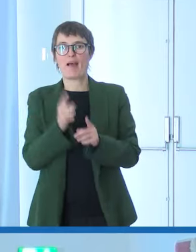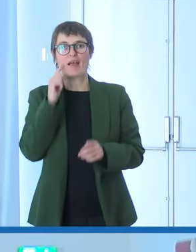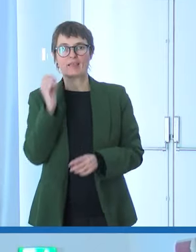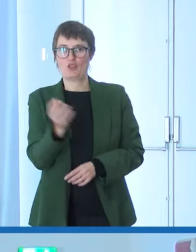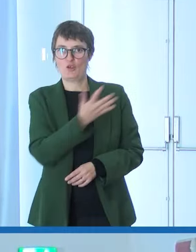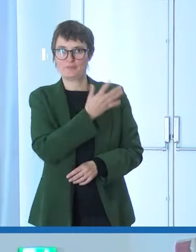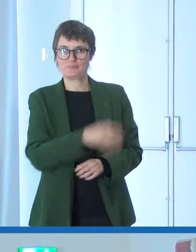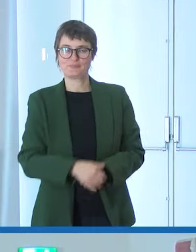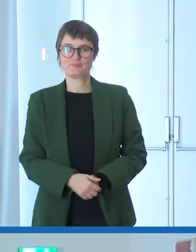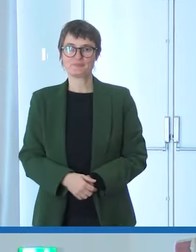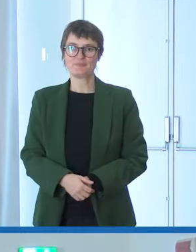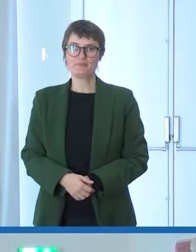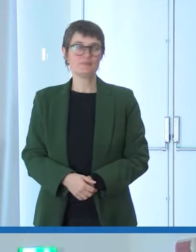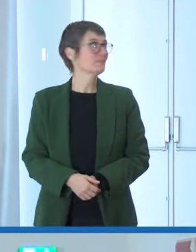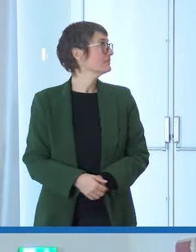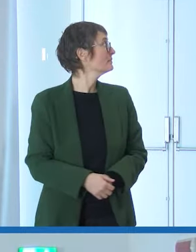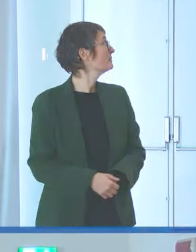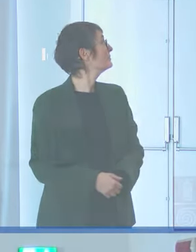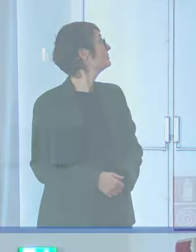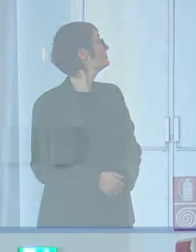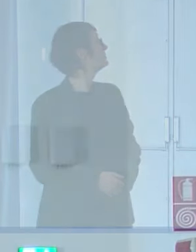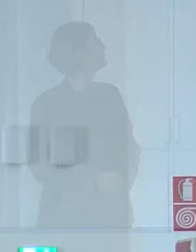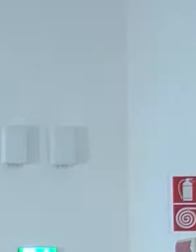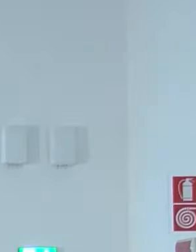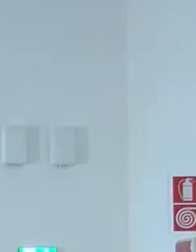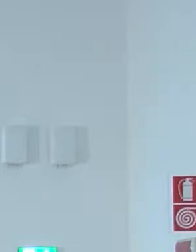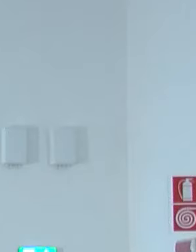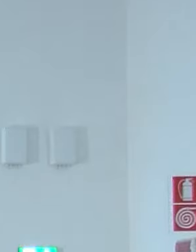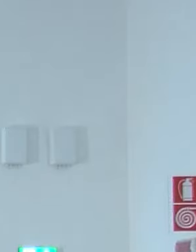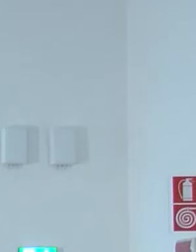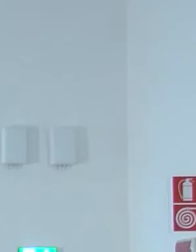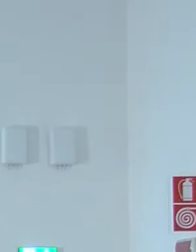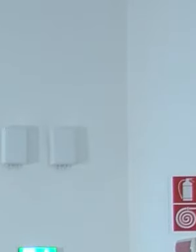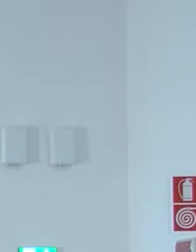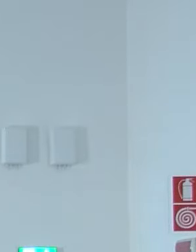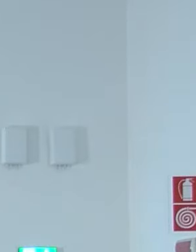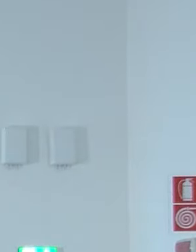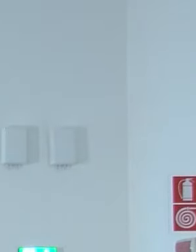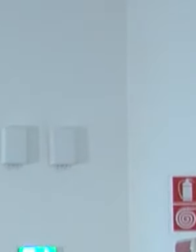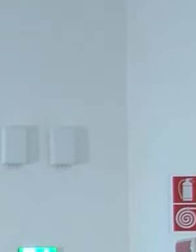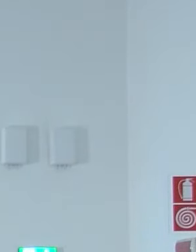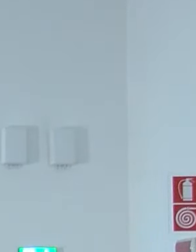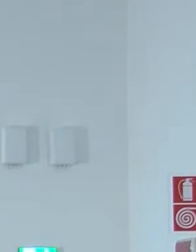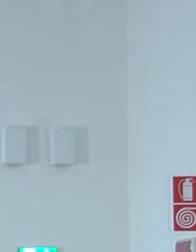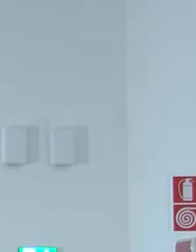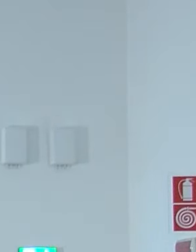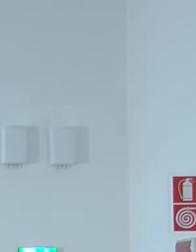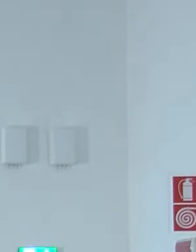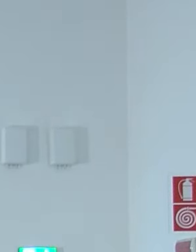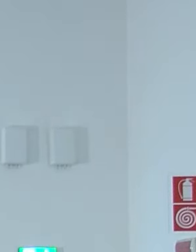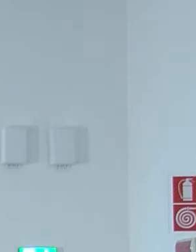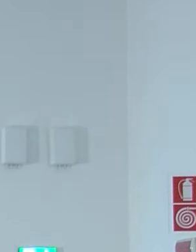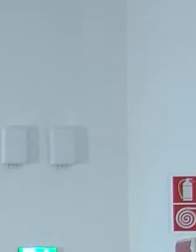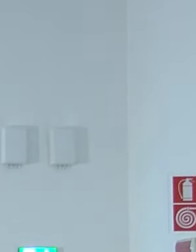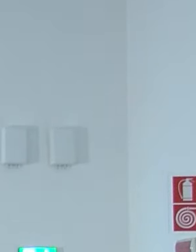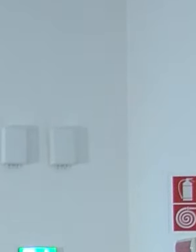riguarda la... io vi saluto sono Lello Marangio e ho incominciato a scrivere di disabilità parlando di coninoria ho scritto un primo libro che